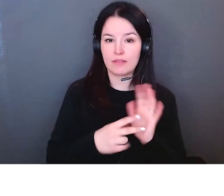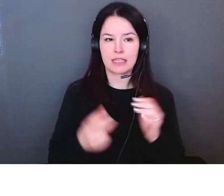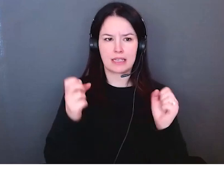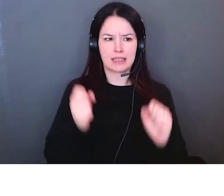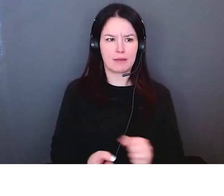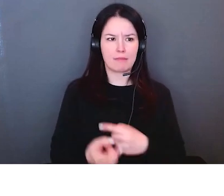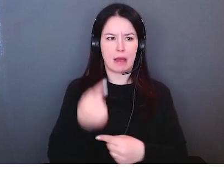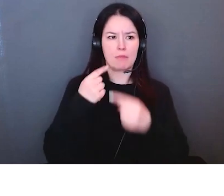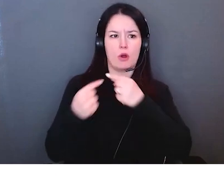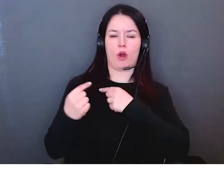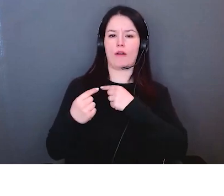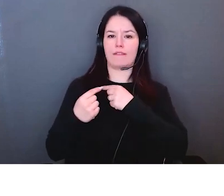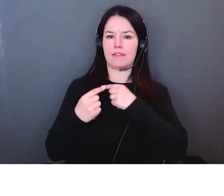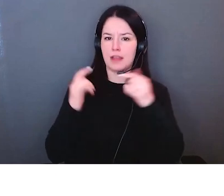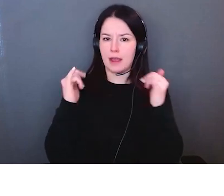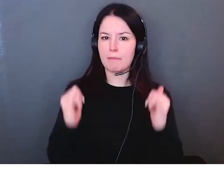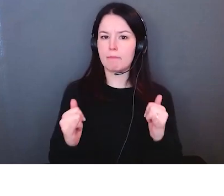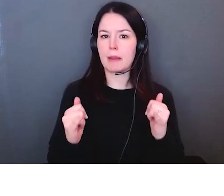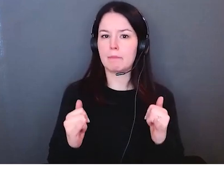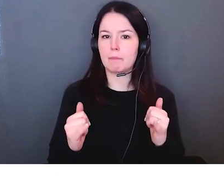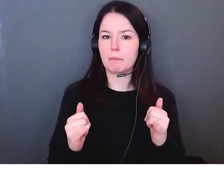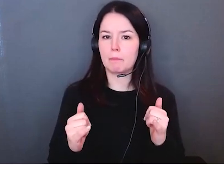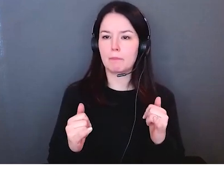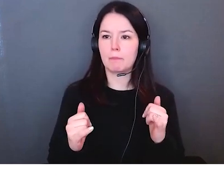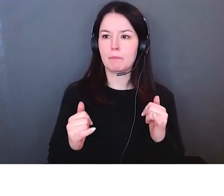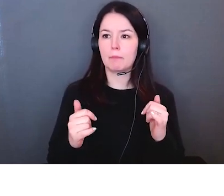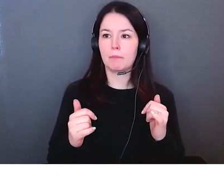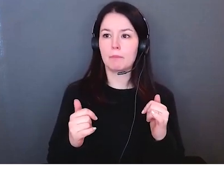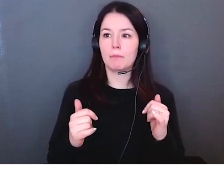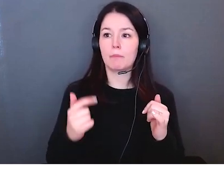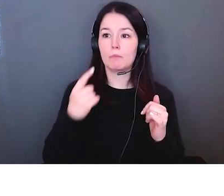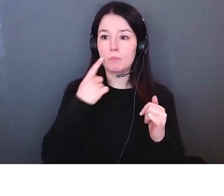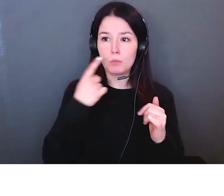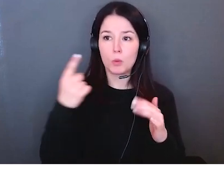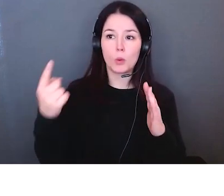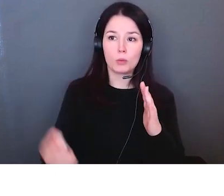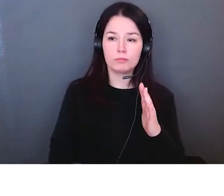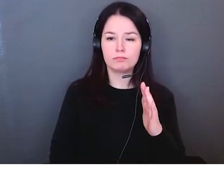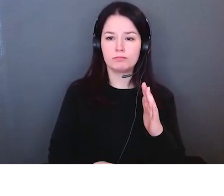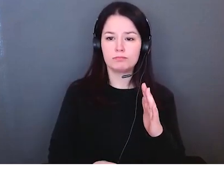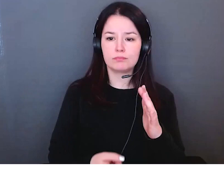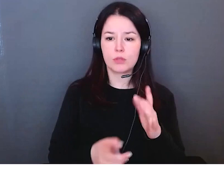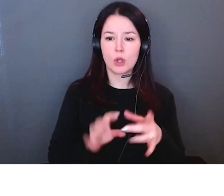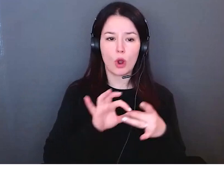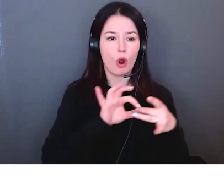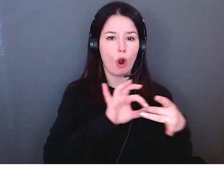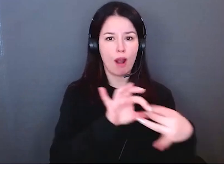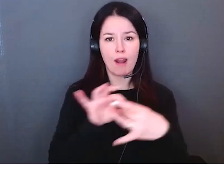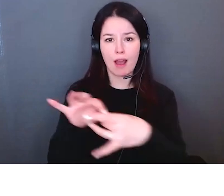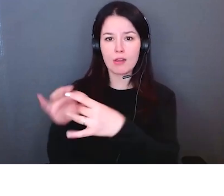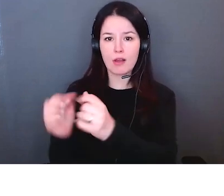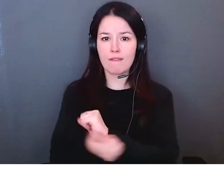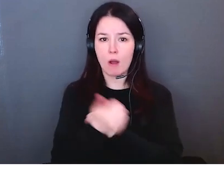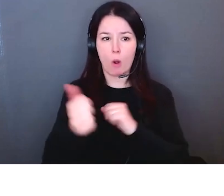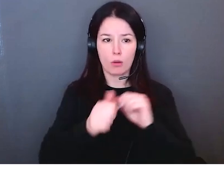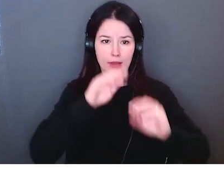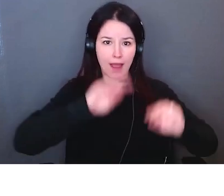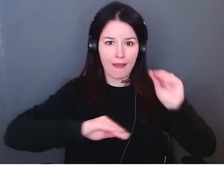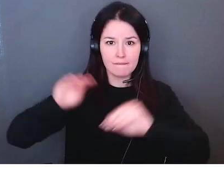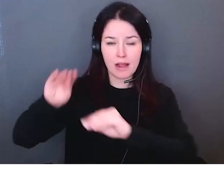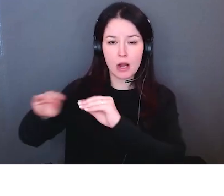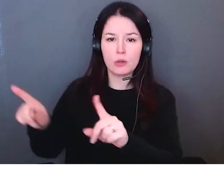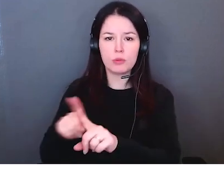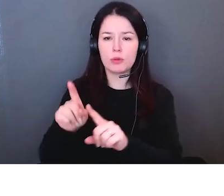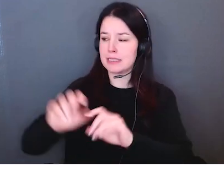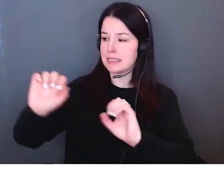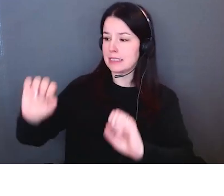et qu'il y aura du soleil nous serons comme ça et ils ont pensé que ça faisait partie